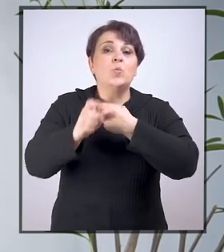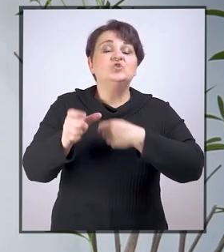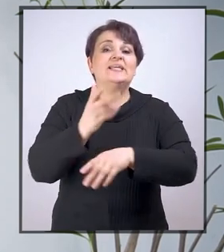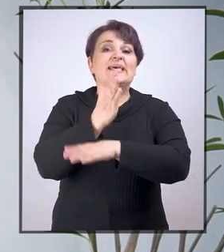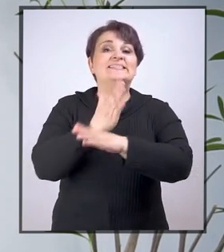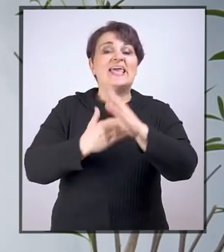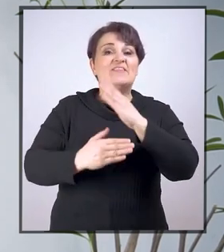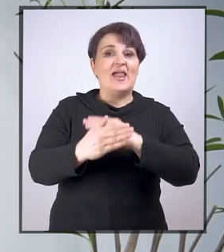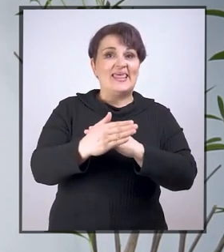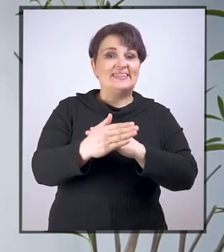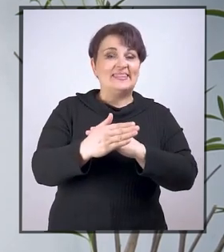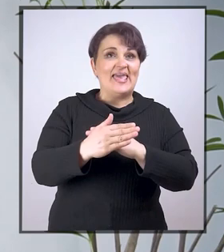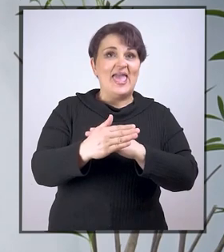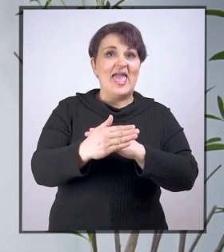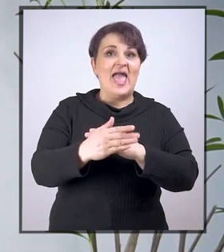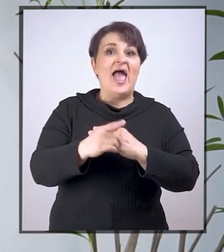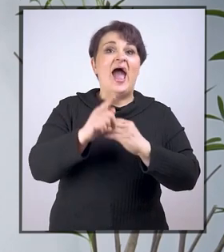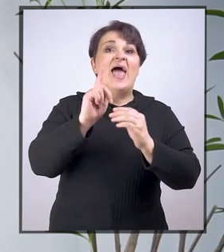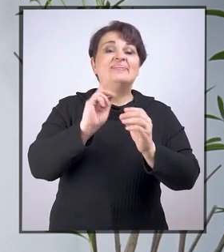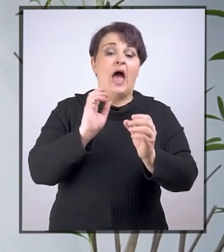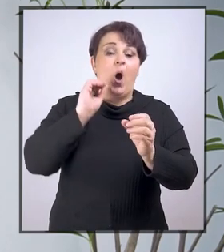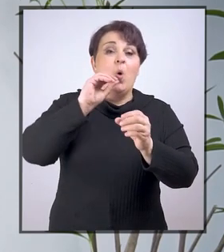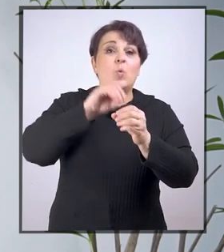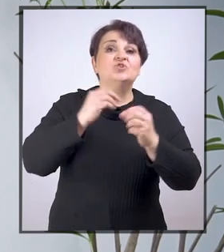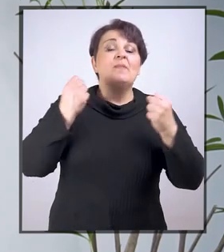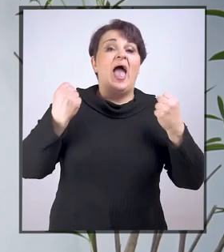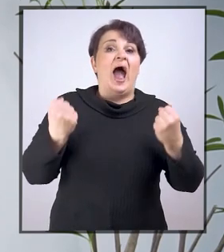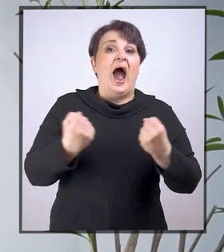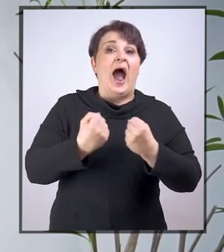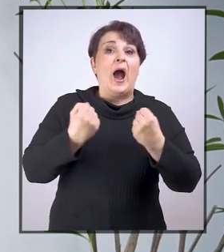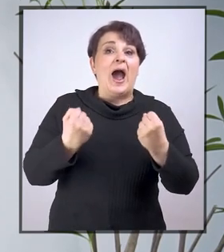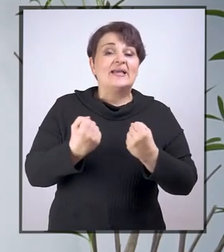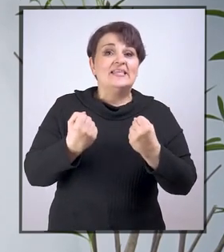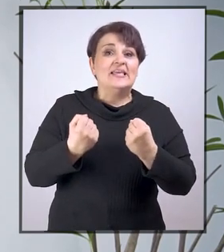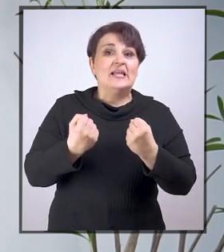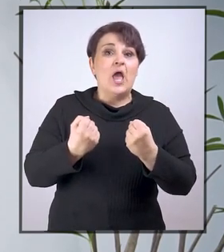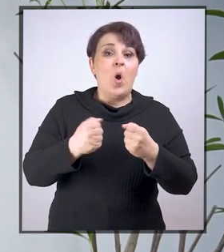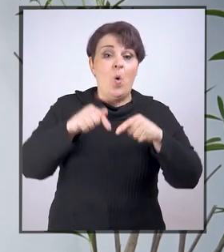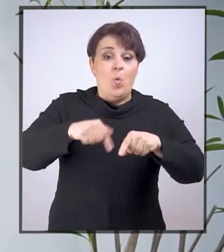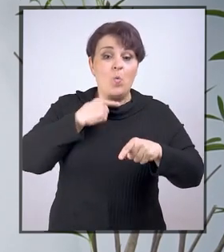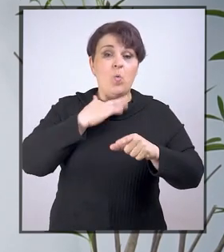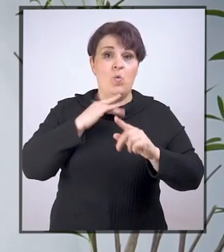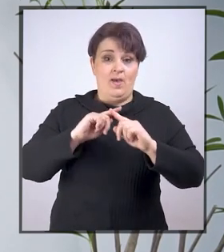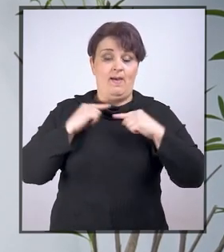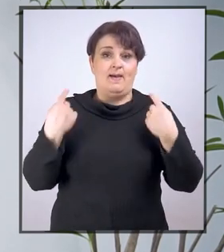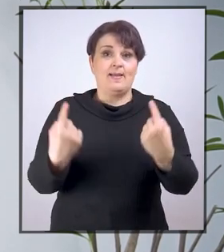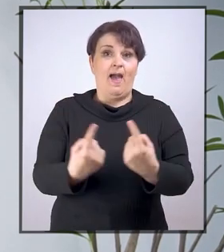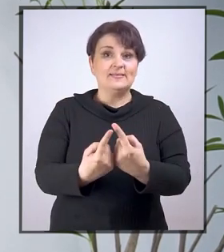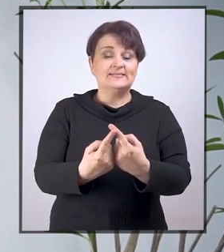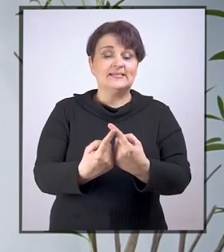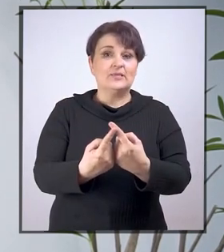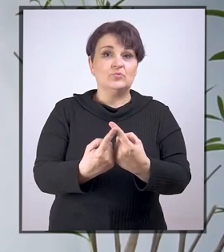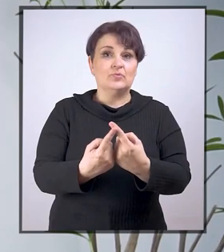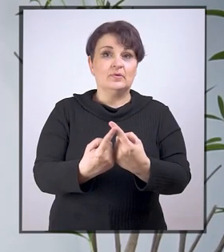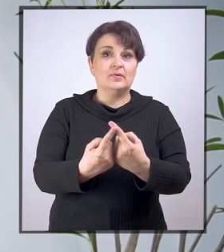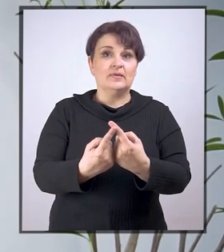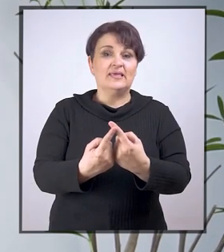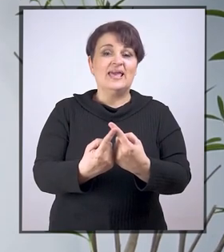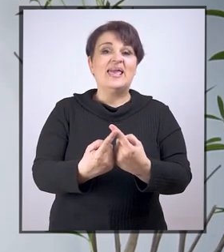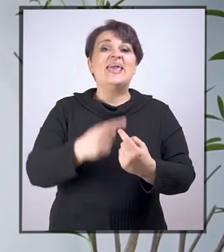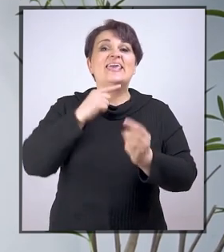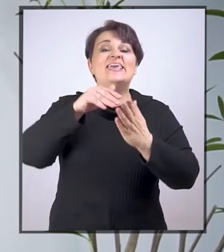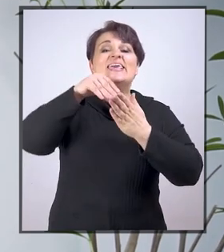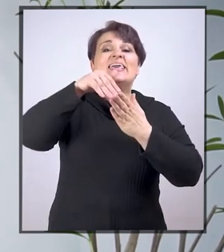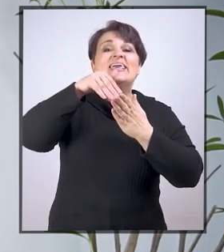sa invaliditetom da učestvuju u aktivnostima u učionici i